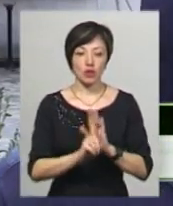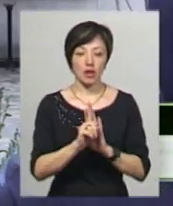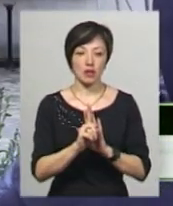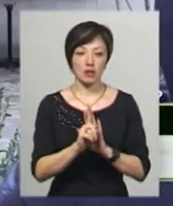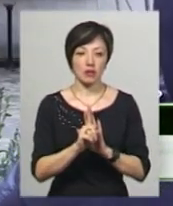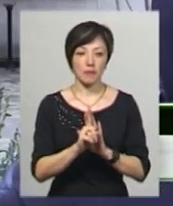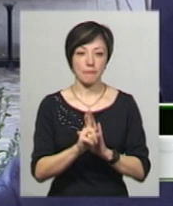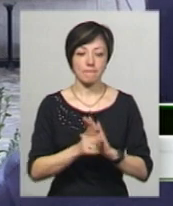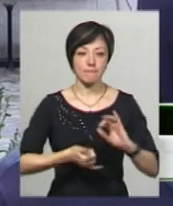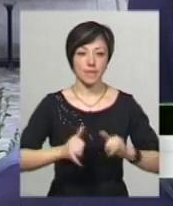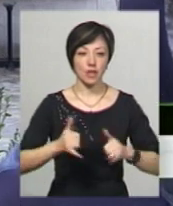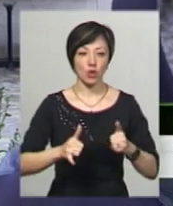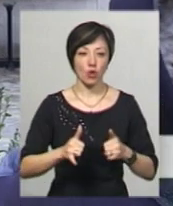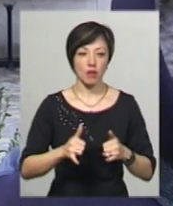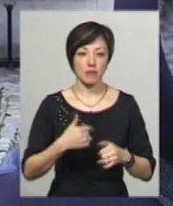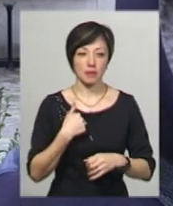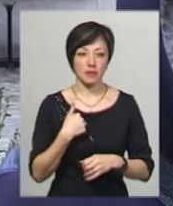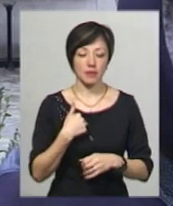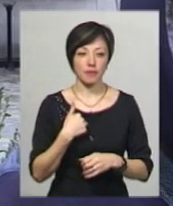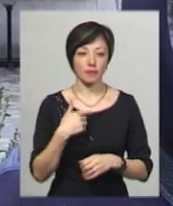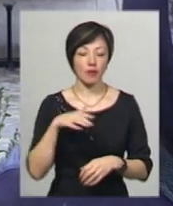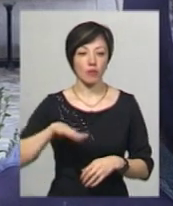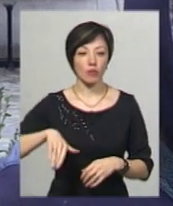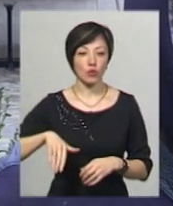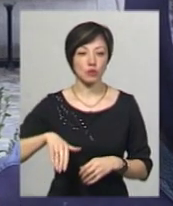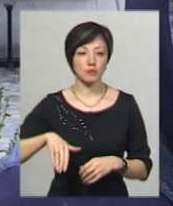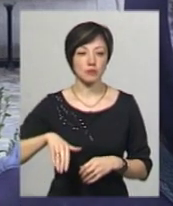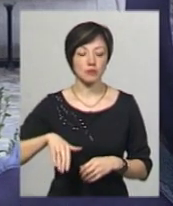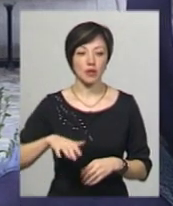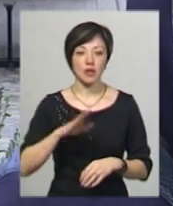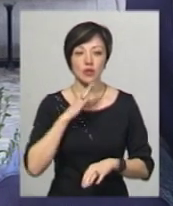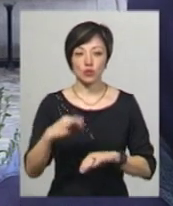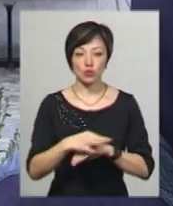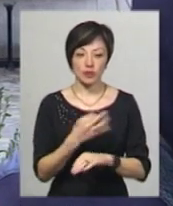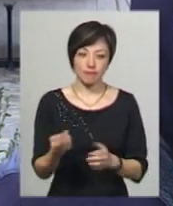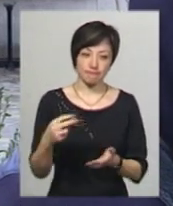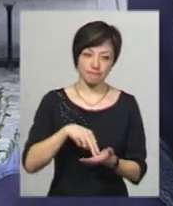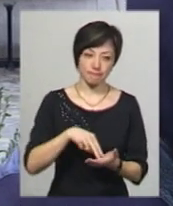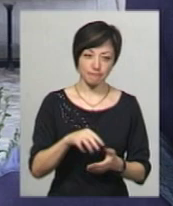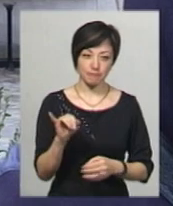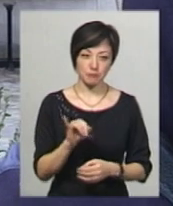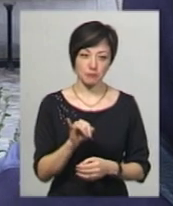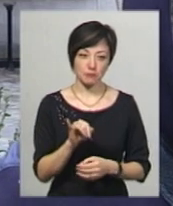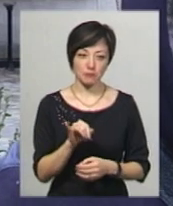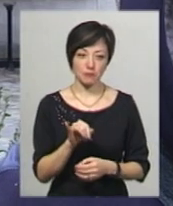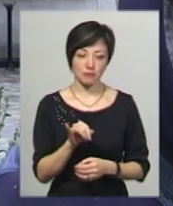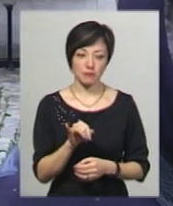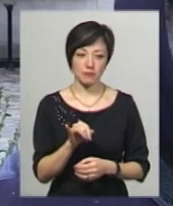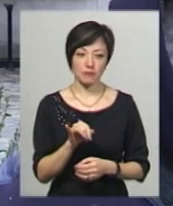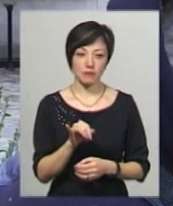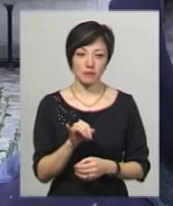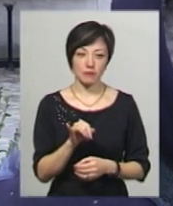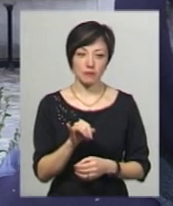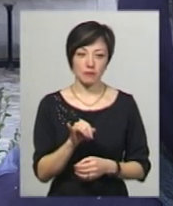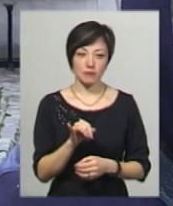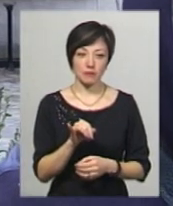бити мене ногами, потім дружина підвелася і казала, що